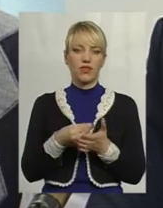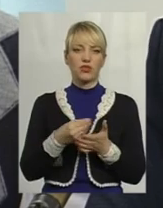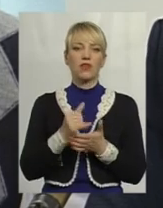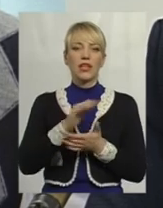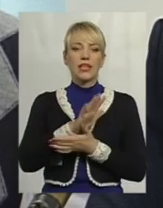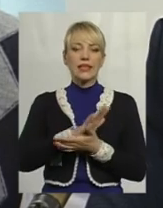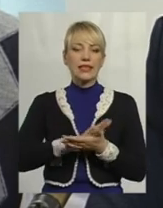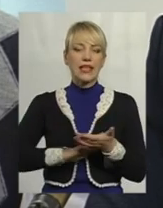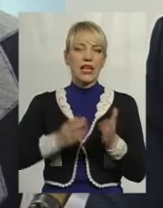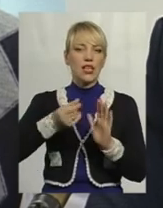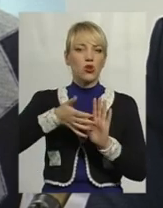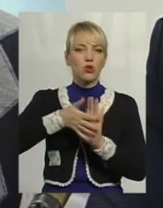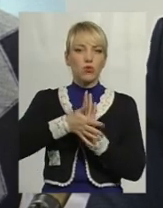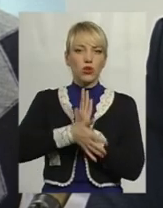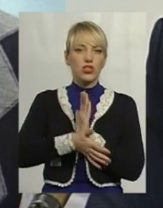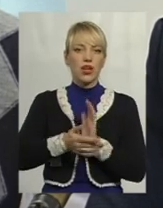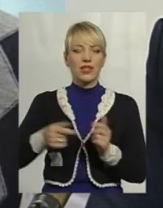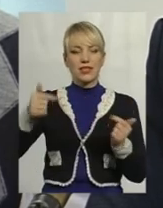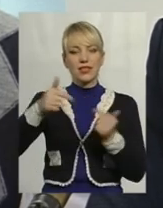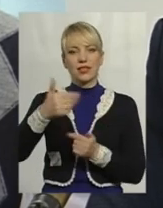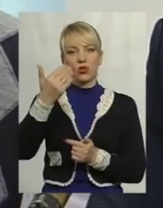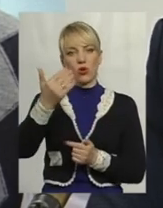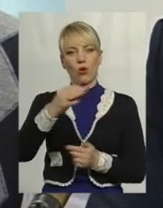розпоряджається згідно його проєкту.